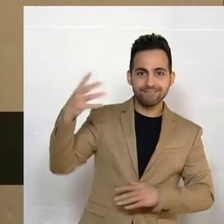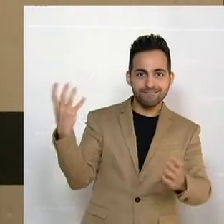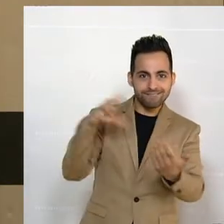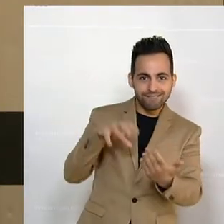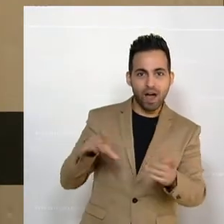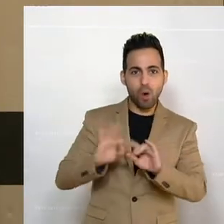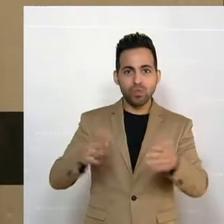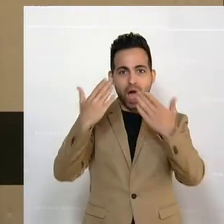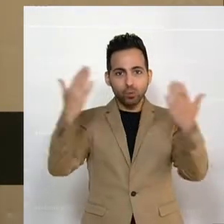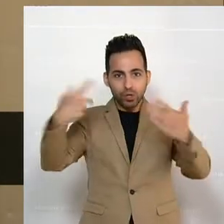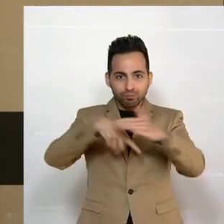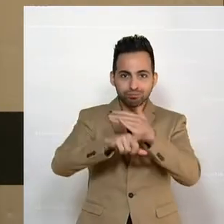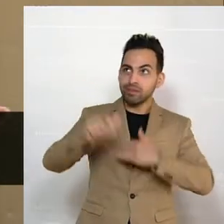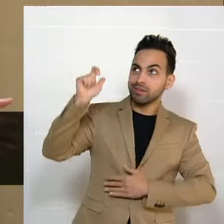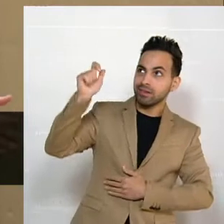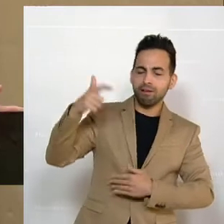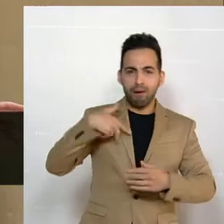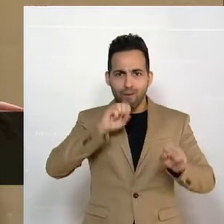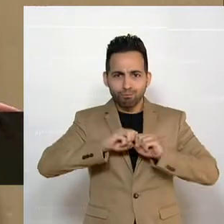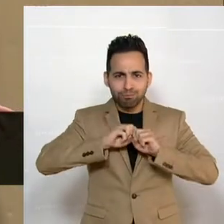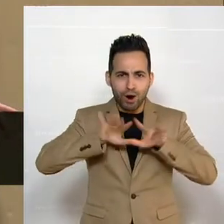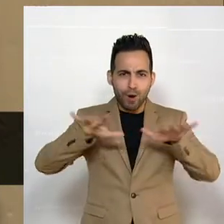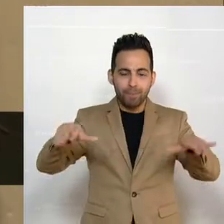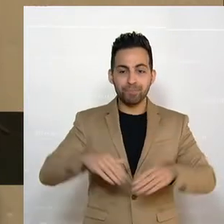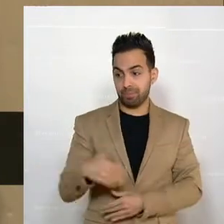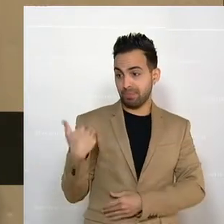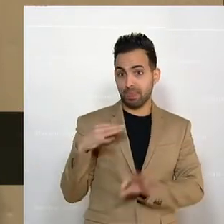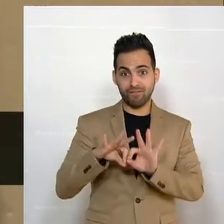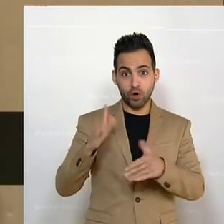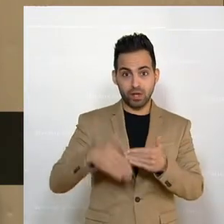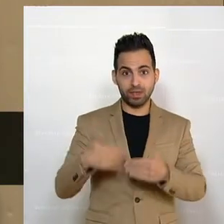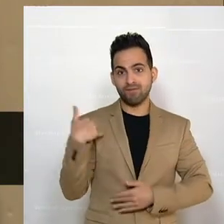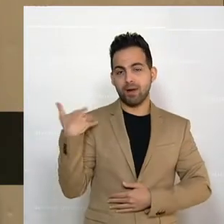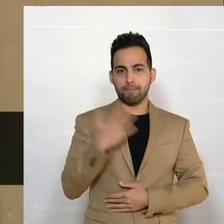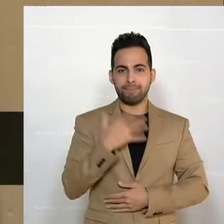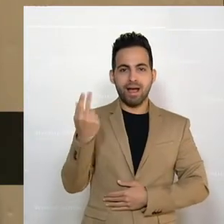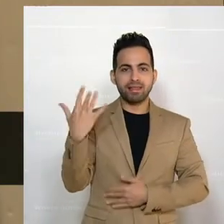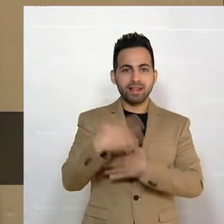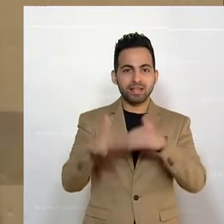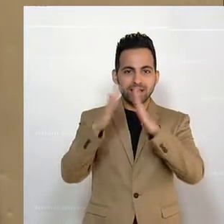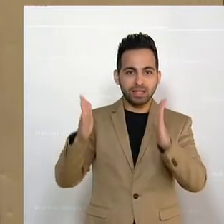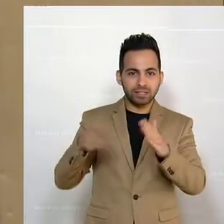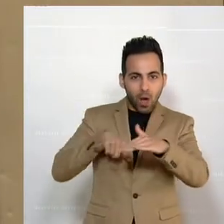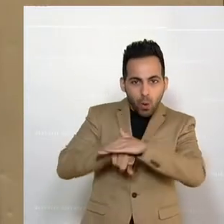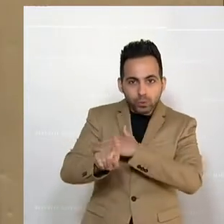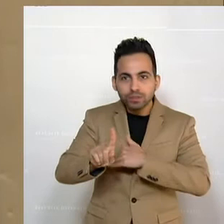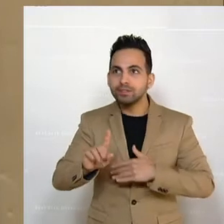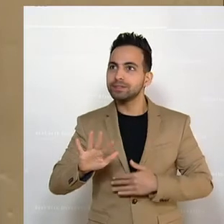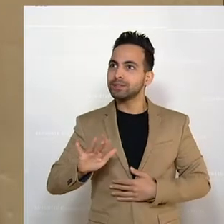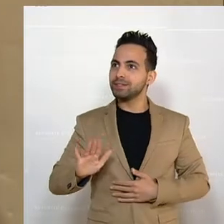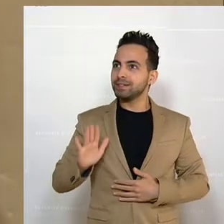Ausstellungsbesuche. Und ich muss sagen, ich war am Wochenende im elterlichen Gasthaus und es war schon ein sehr